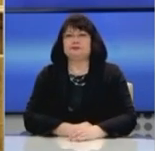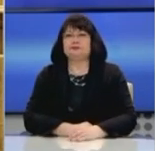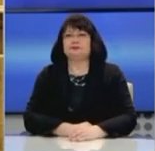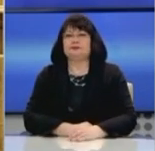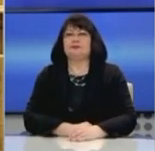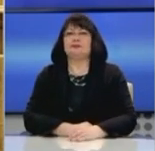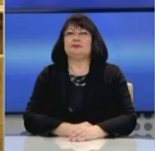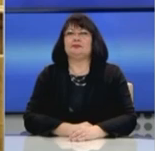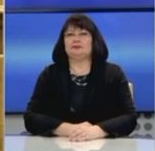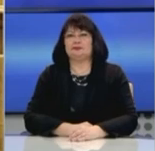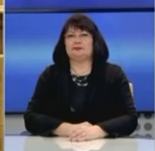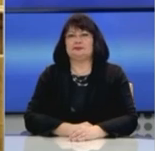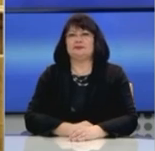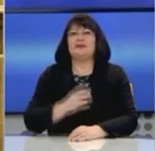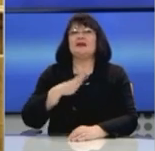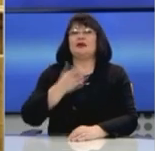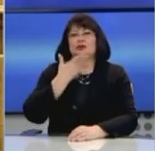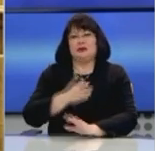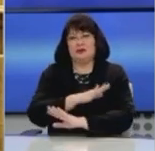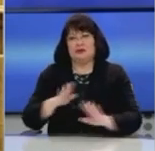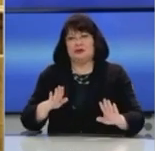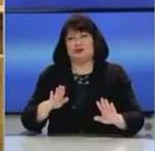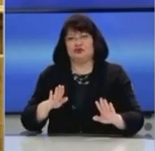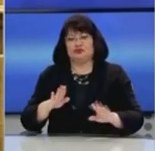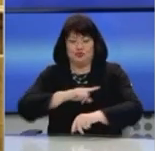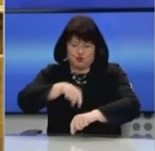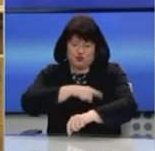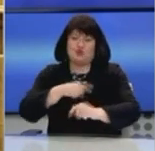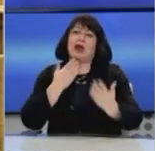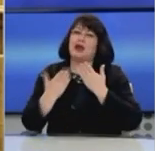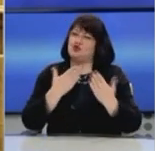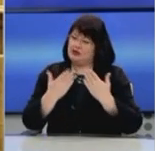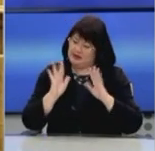Θέλω να κλείσω και δεν πρόκειται να εκμεταλλευθώ άλλο την